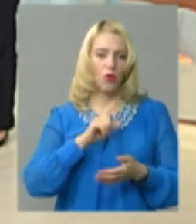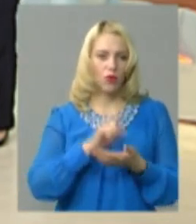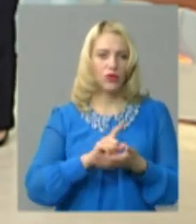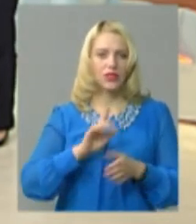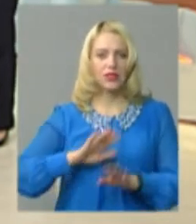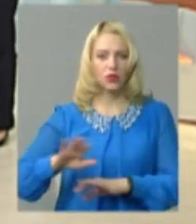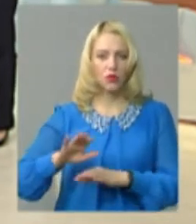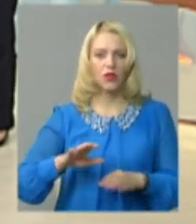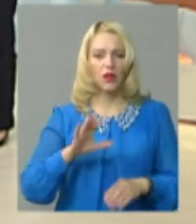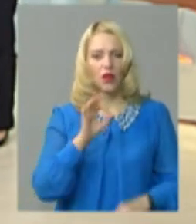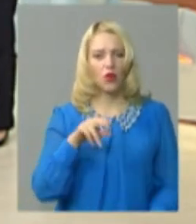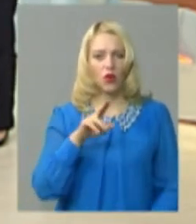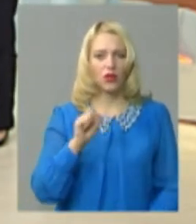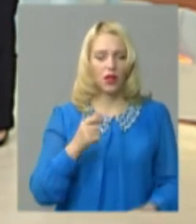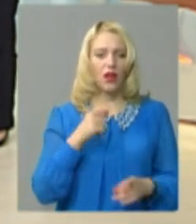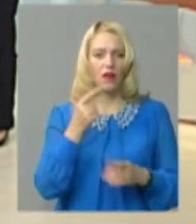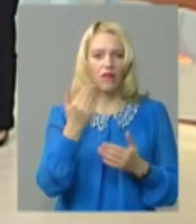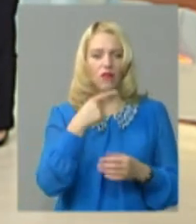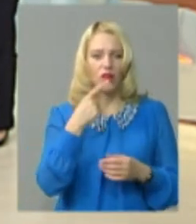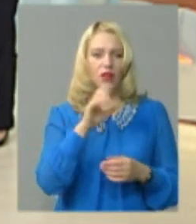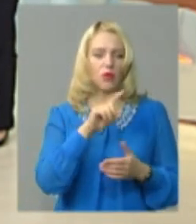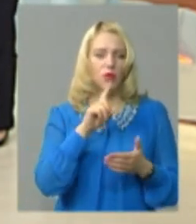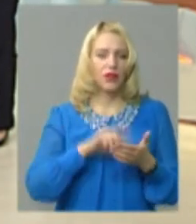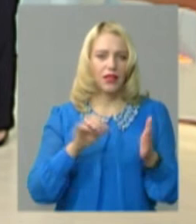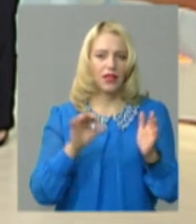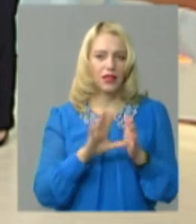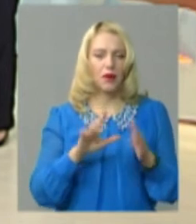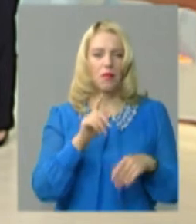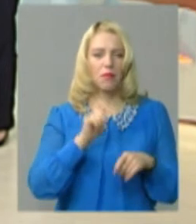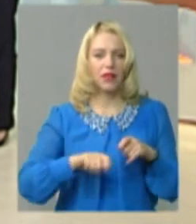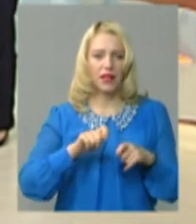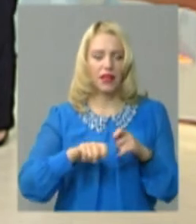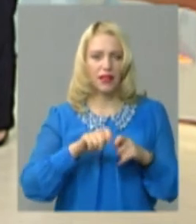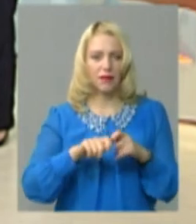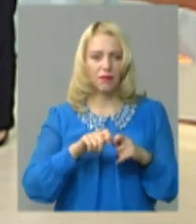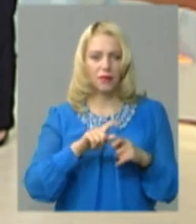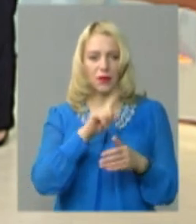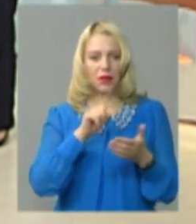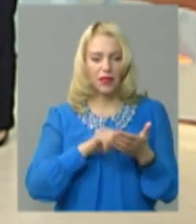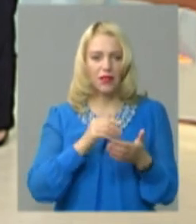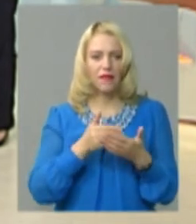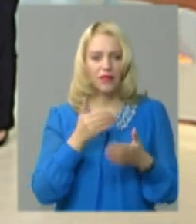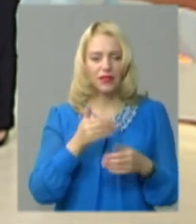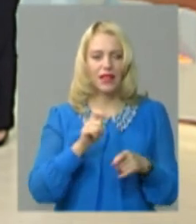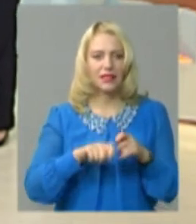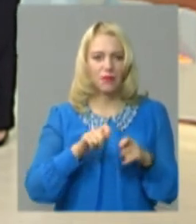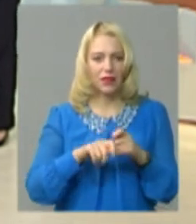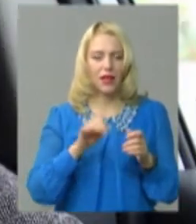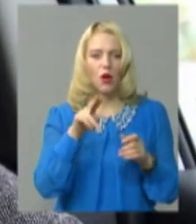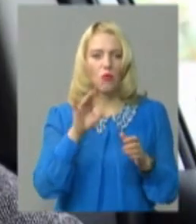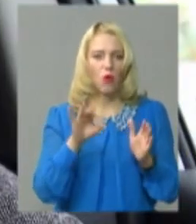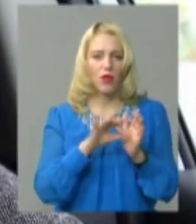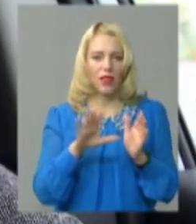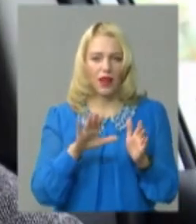заявляли, що серед іншого будете опікуватися питаннями енергетики. Питання від експерта з енергоефективності Степана Кушніра. Слухаємо.